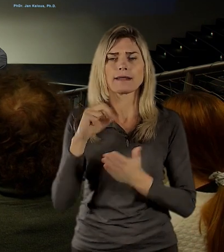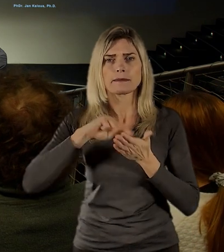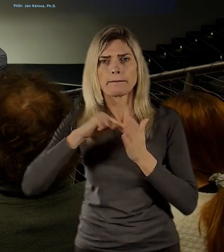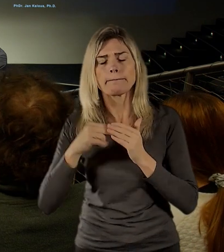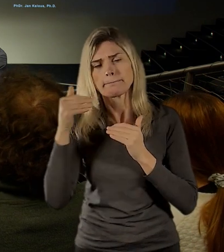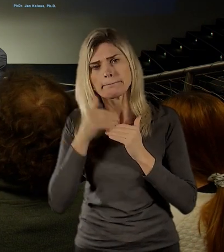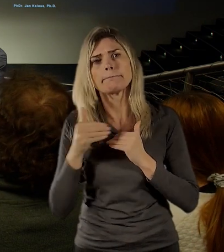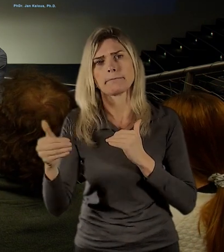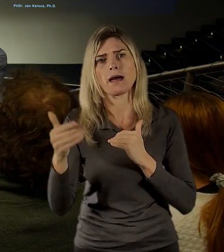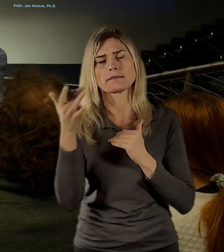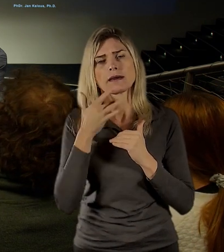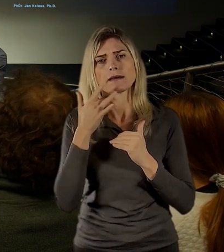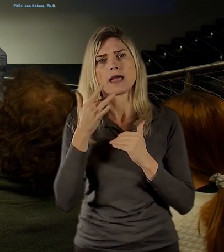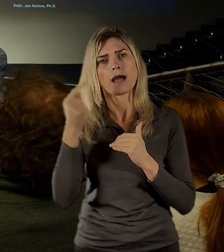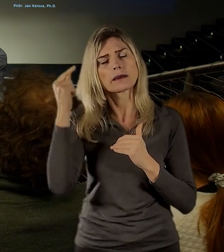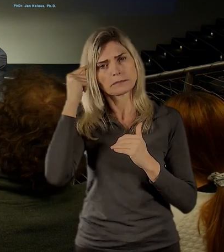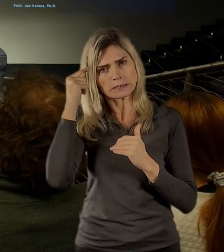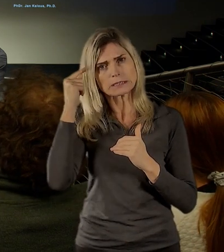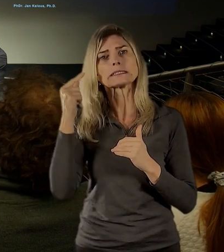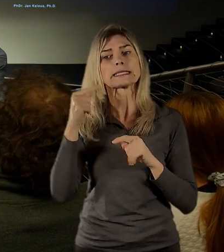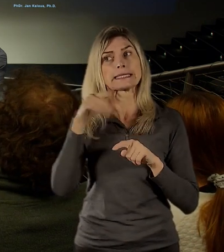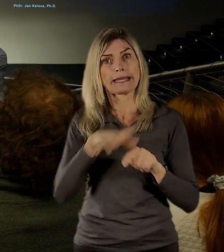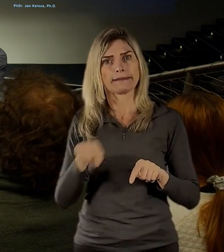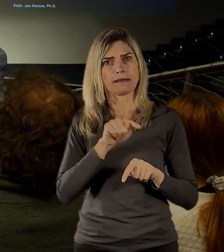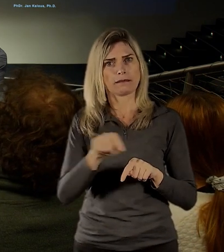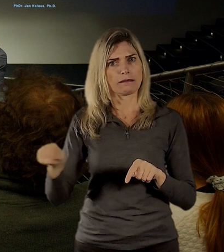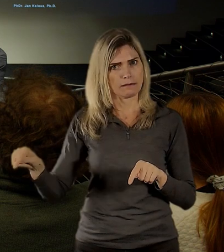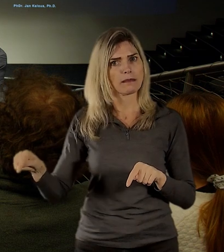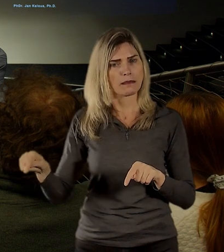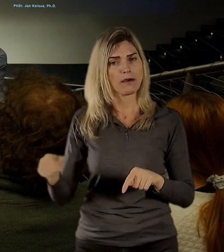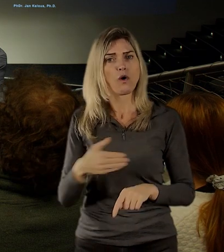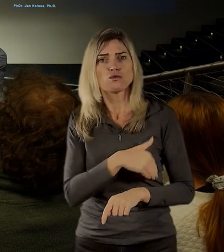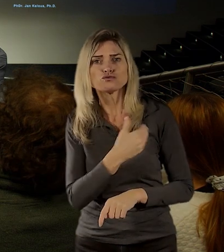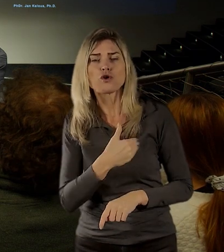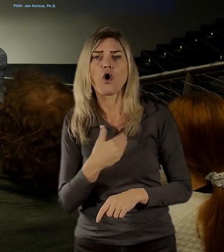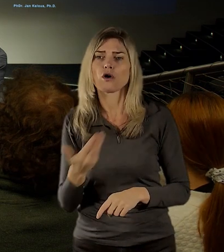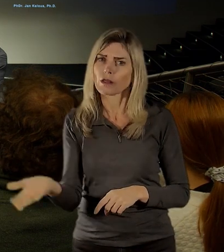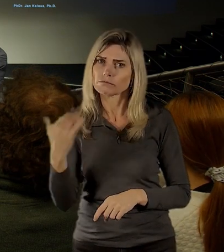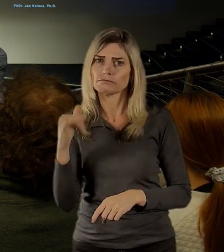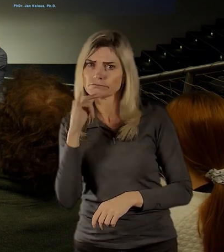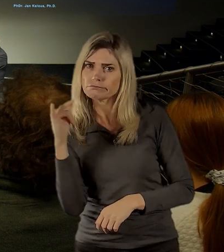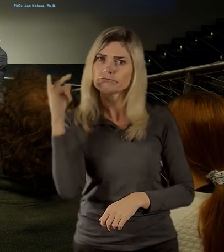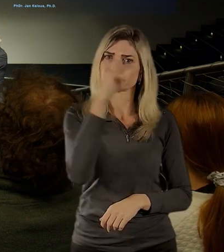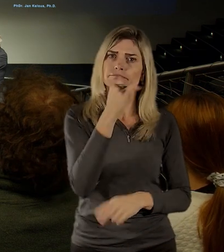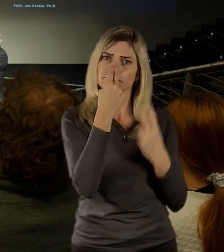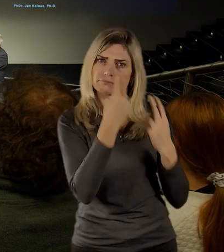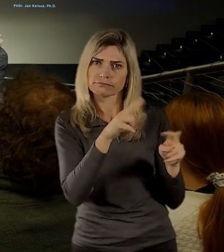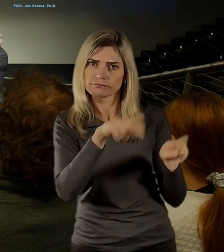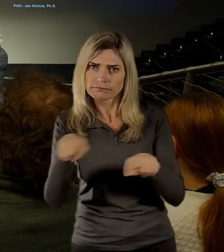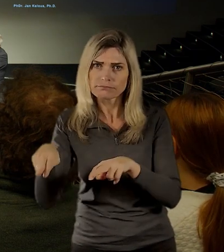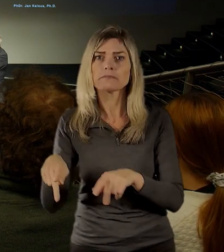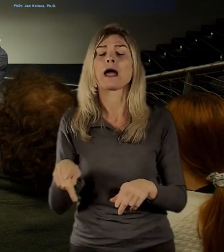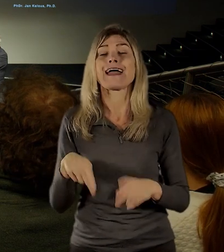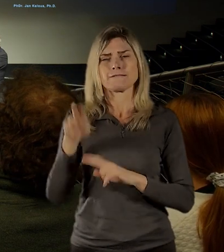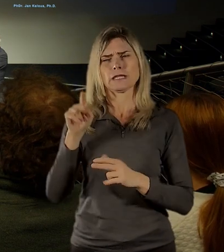způsobem se věnovat také dětem a ať už jako školním výpravám my budeme samozřejmě cílit zejména na